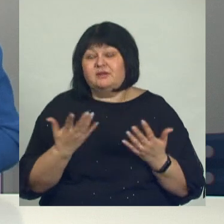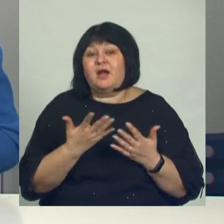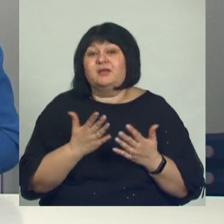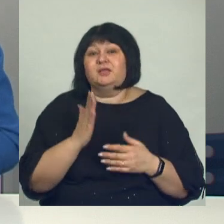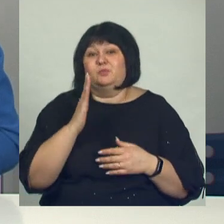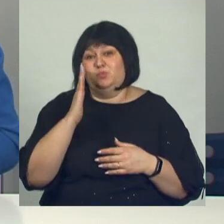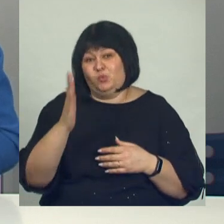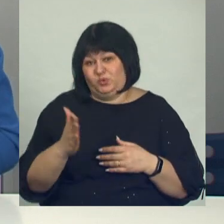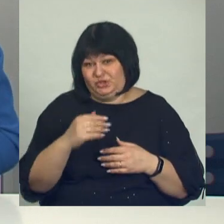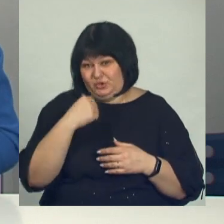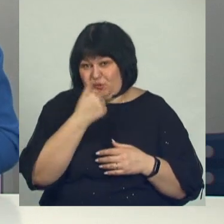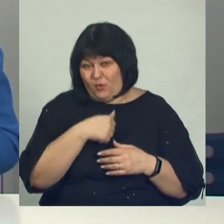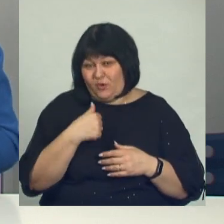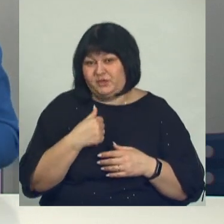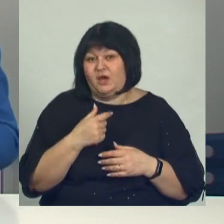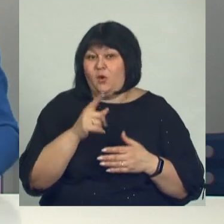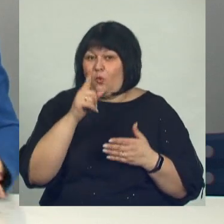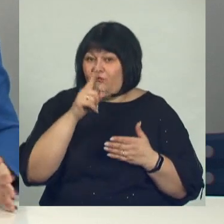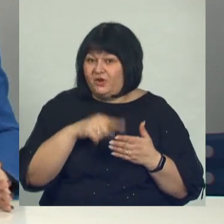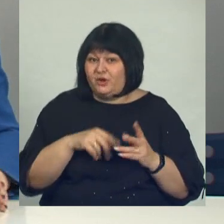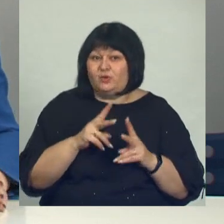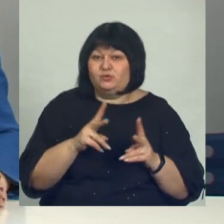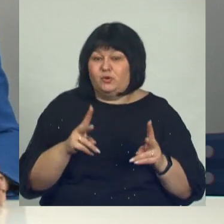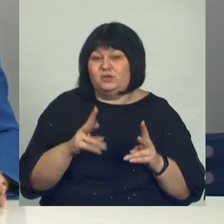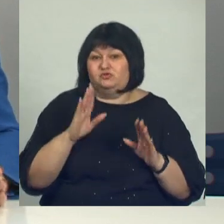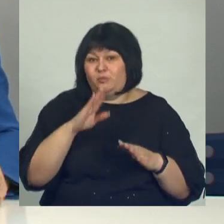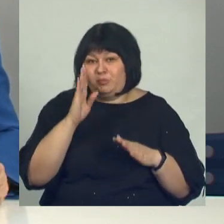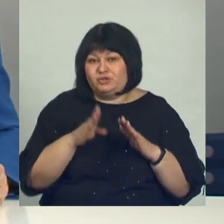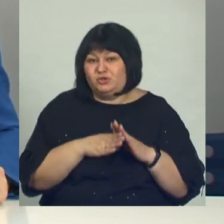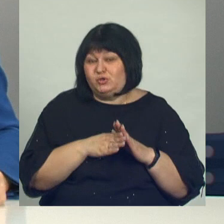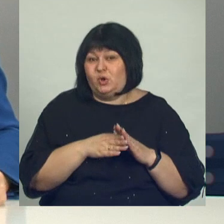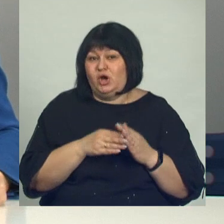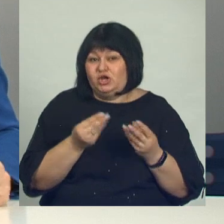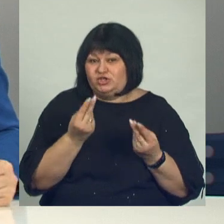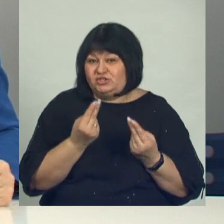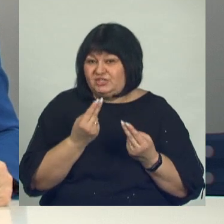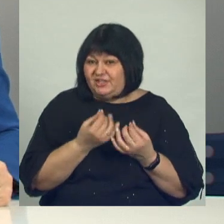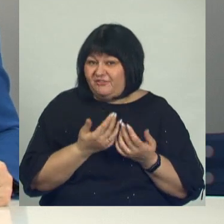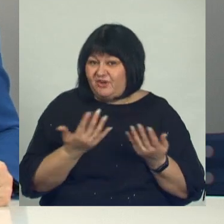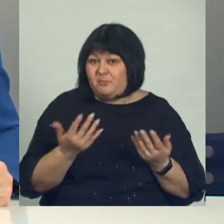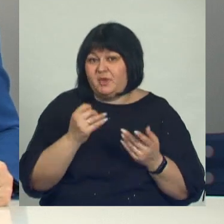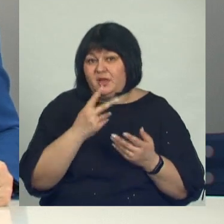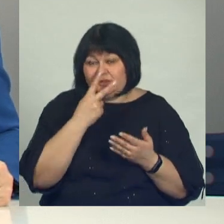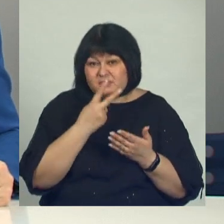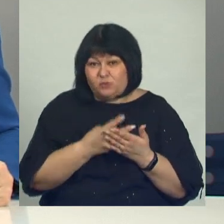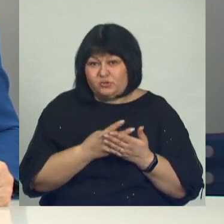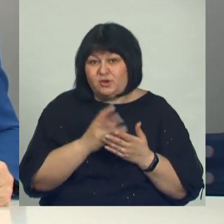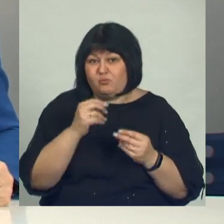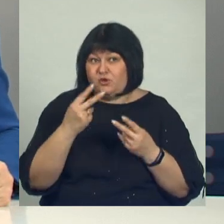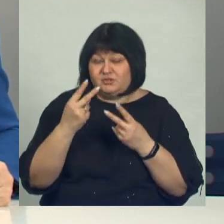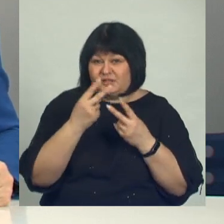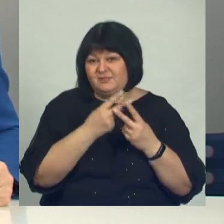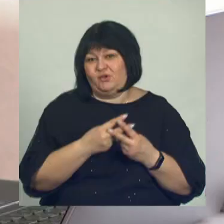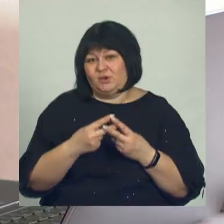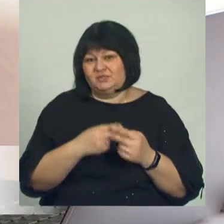предстоящий год у тех, кто утверждает, что все в этом мире подчинено числам или, например, ориентируется исключительно по звездам.